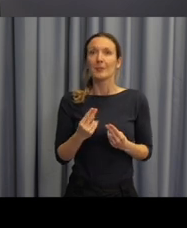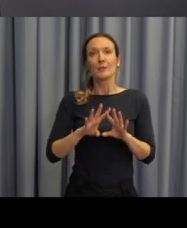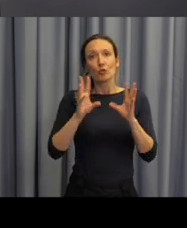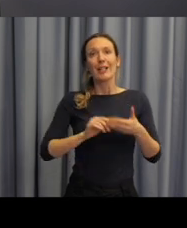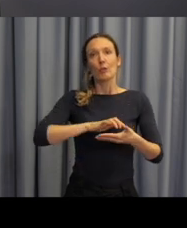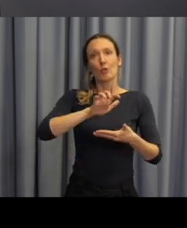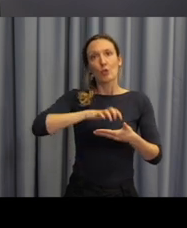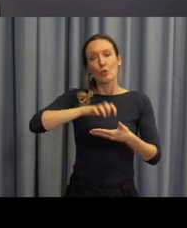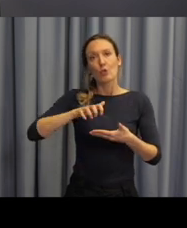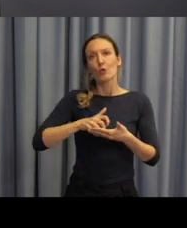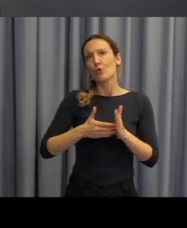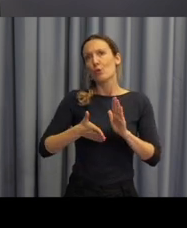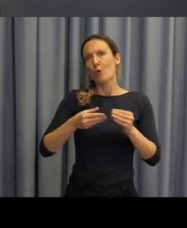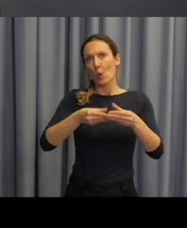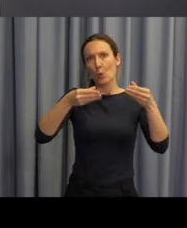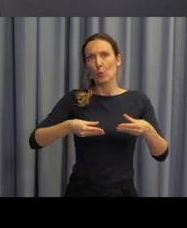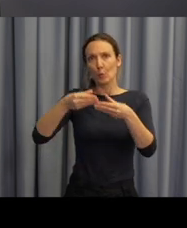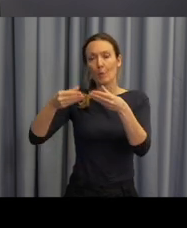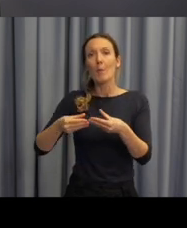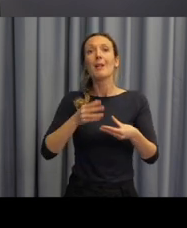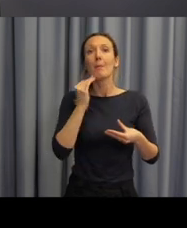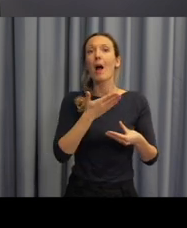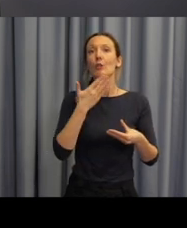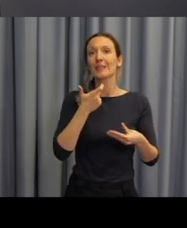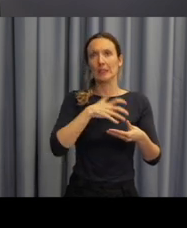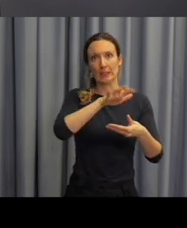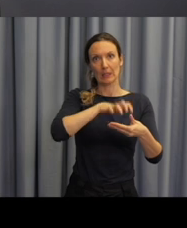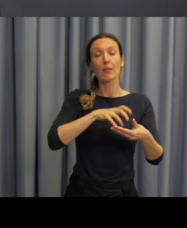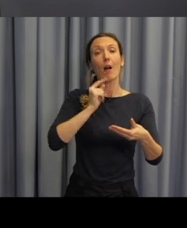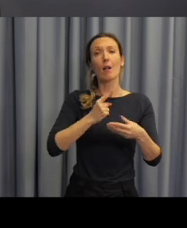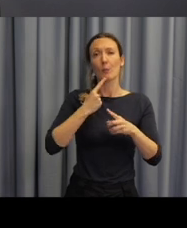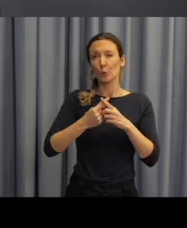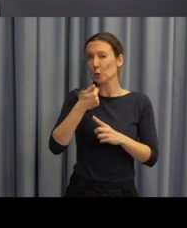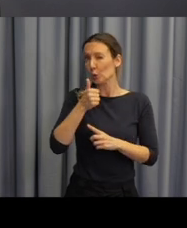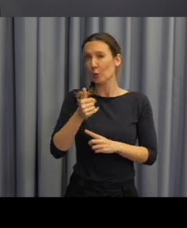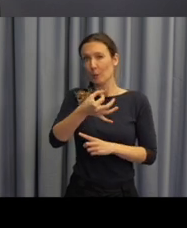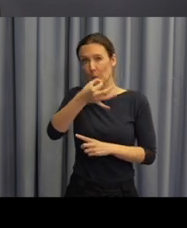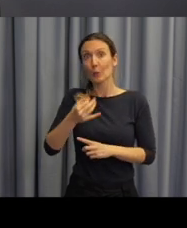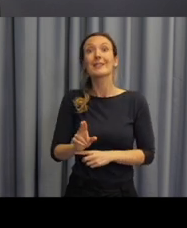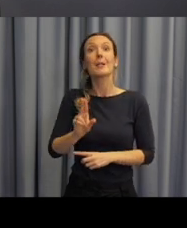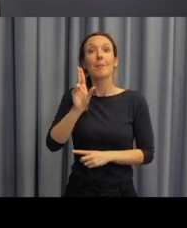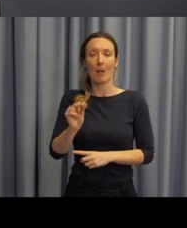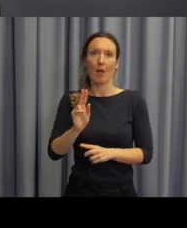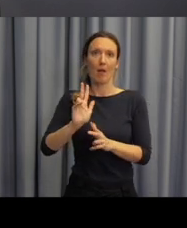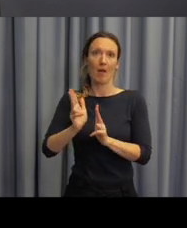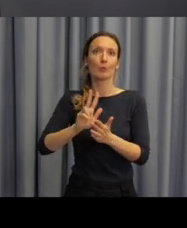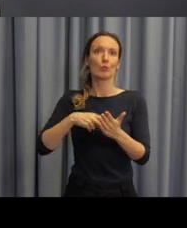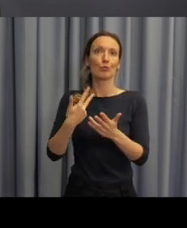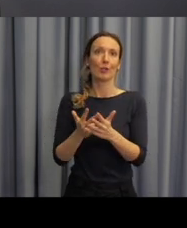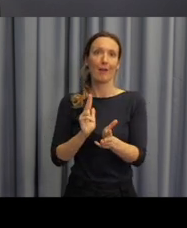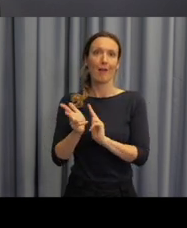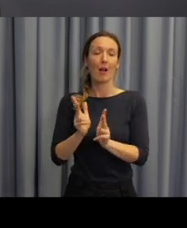té celistvosti je přeložen do českého znakového jazyka a že pro překlad toho materiálu vzniklo speciální editační prostředí.